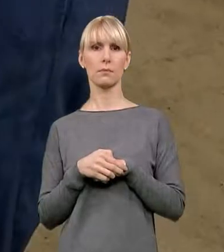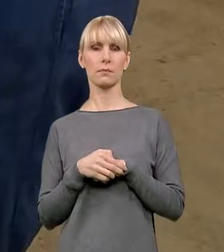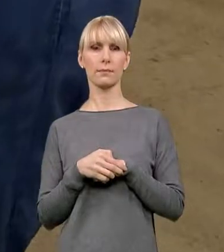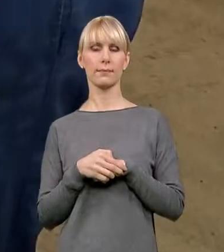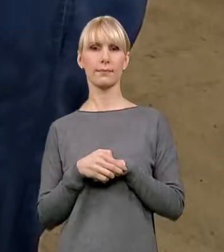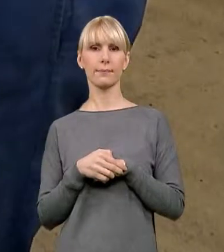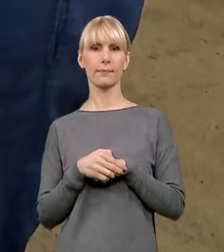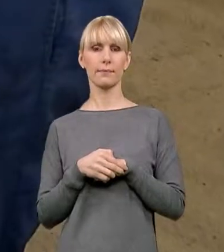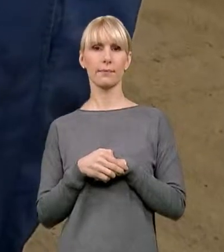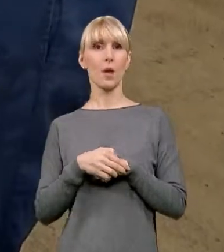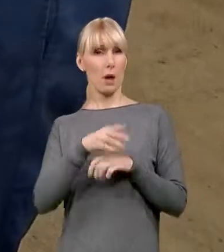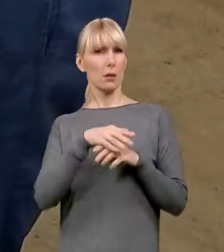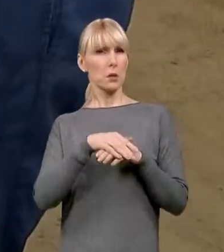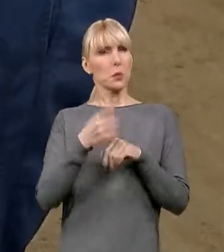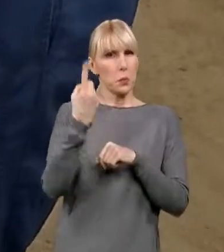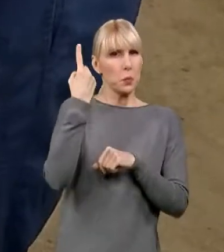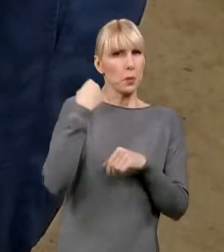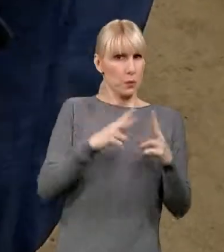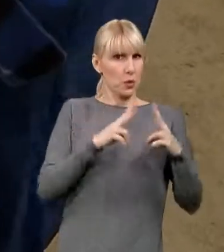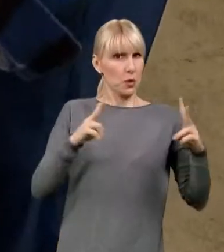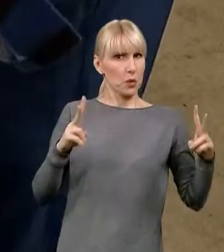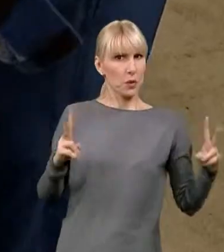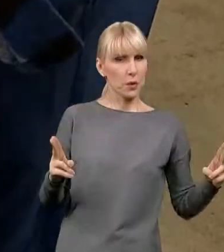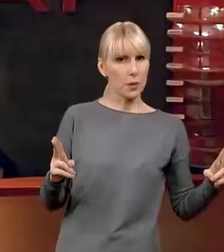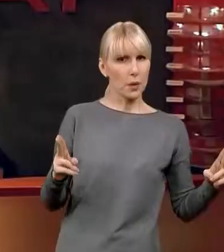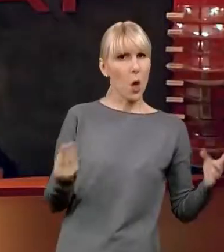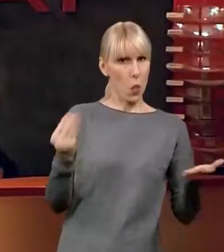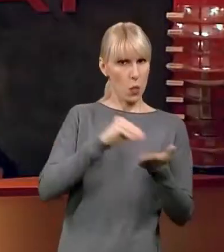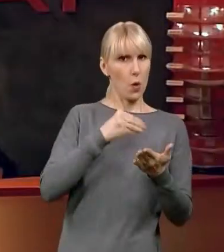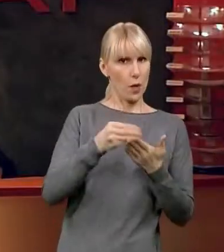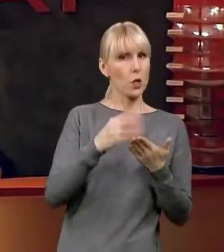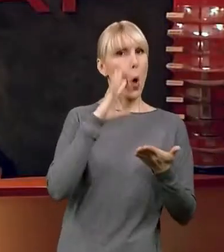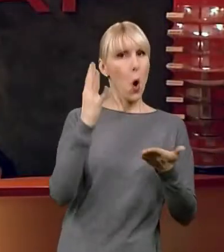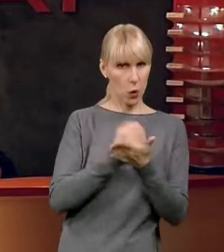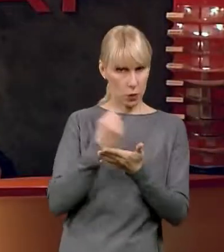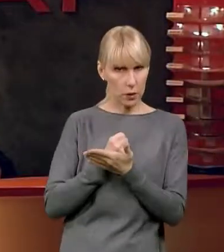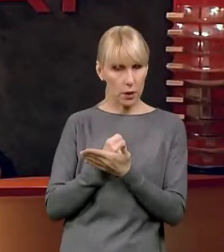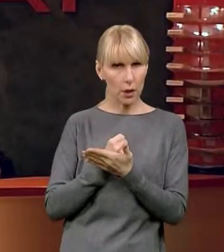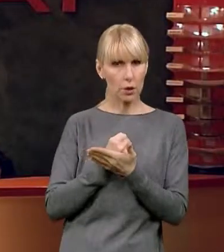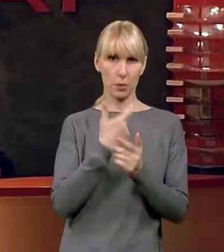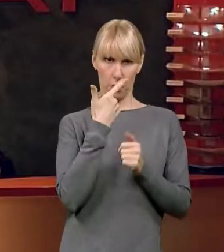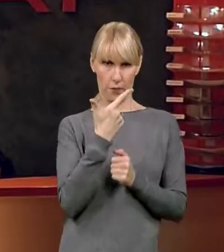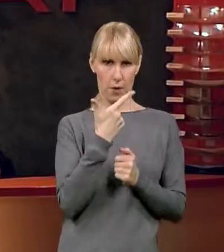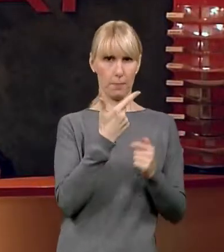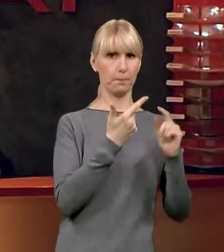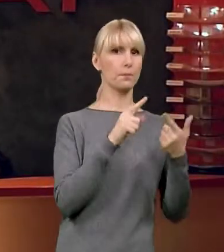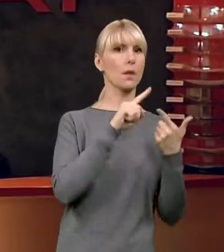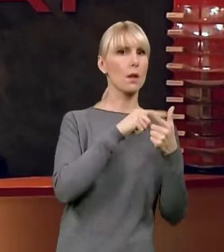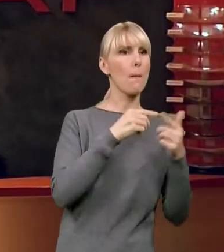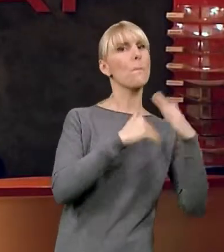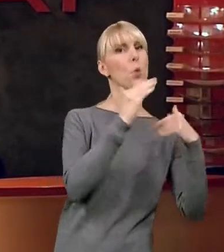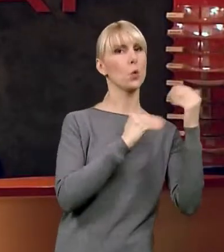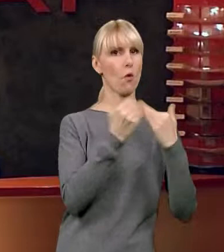Z poprzedniej perspektywy mieliśmy dwie dotacje. Jedna była związana z budową laboratorium.